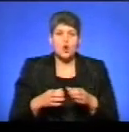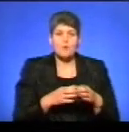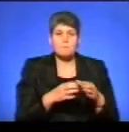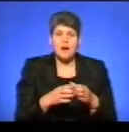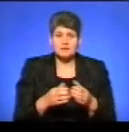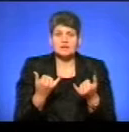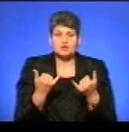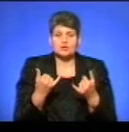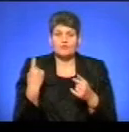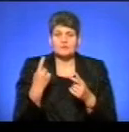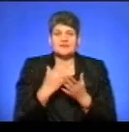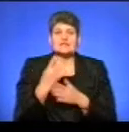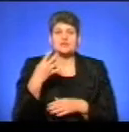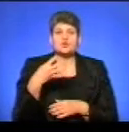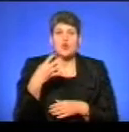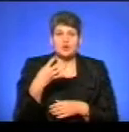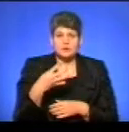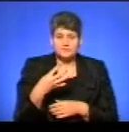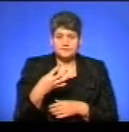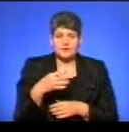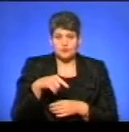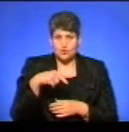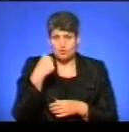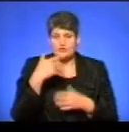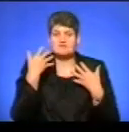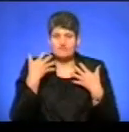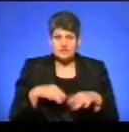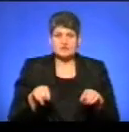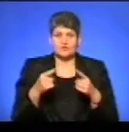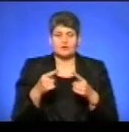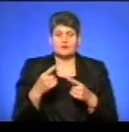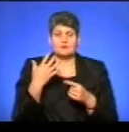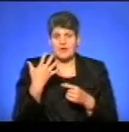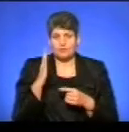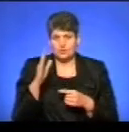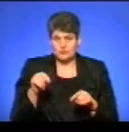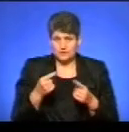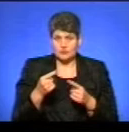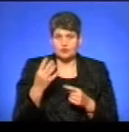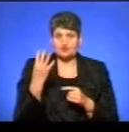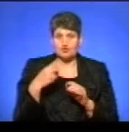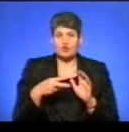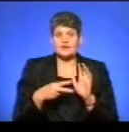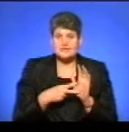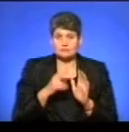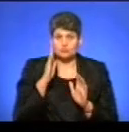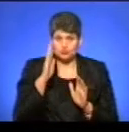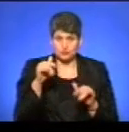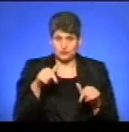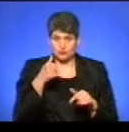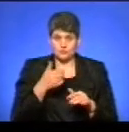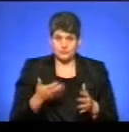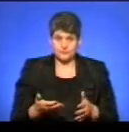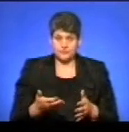їх на сьогодні в області є 40, і в цьому році вже створено 2,5 буде створено, це буде 47 громад. По